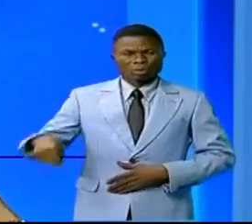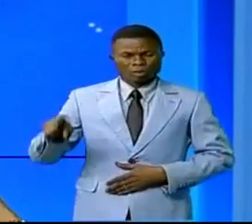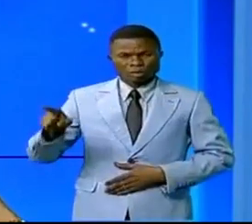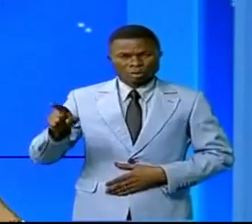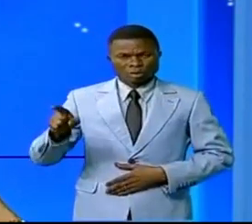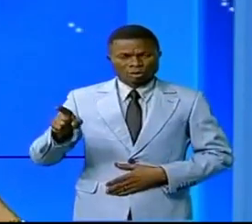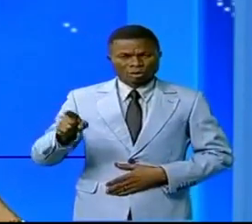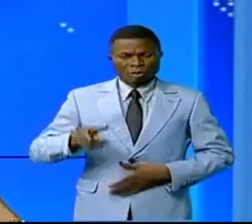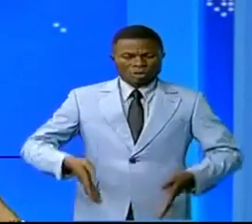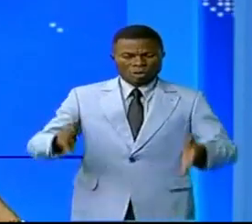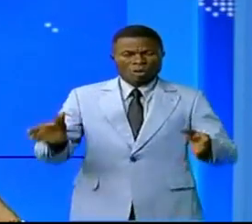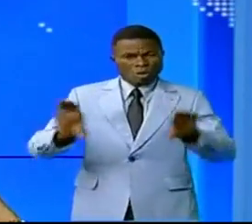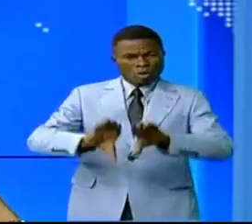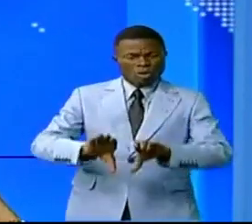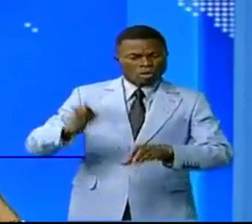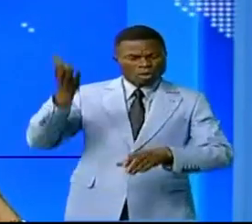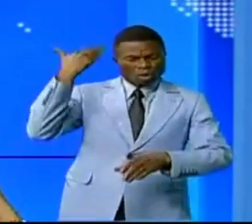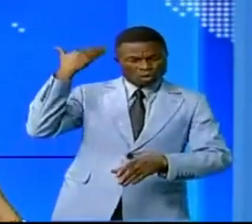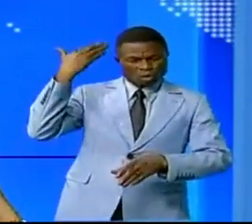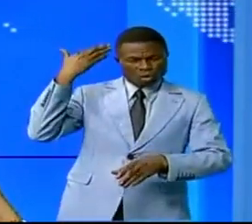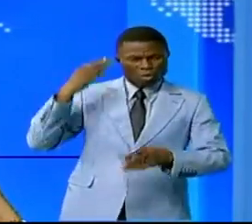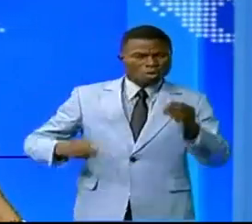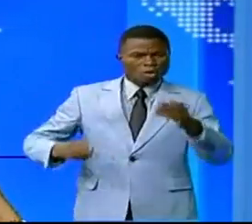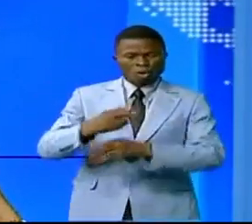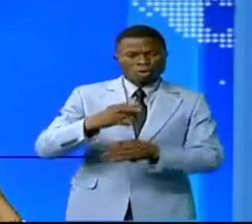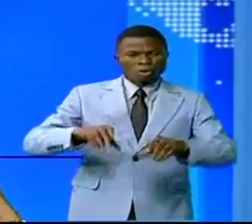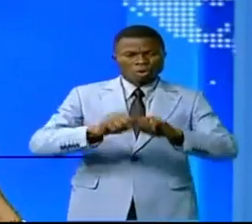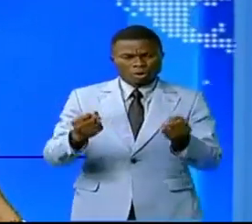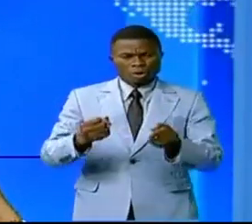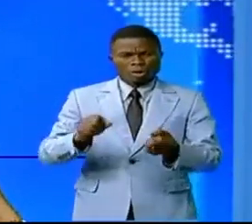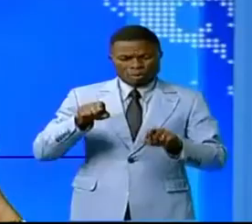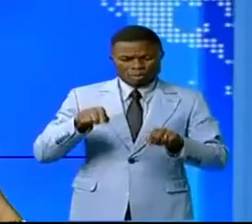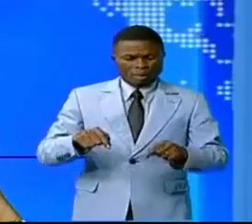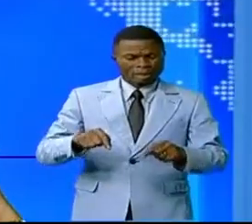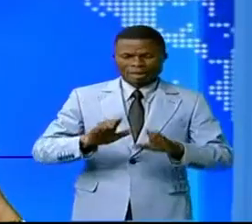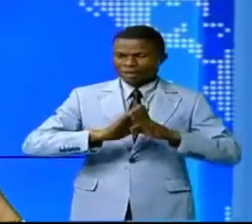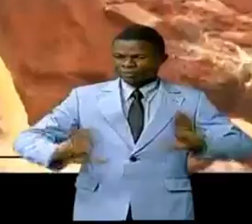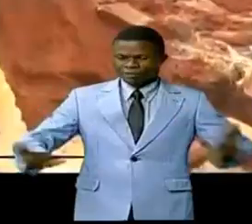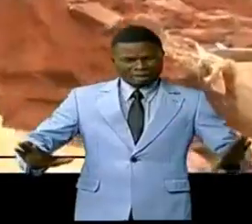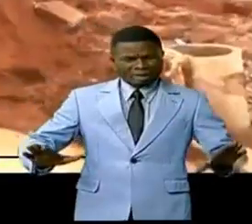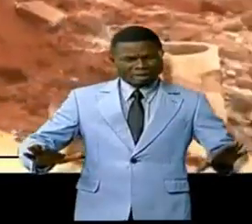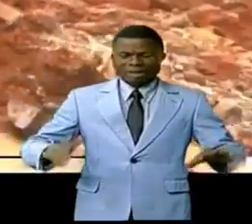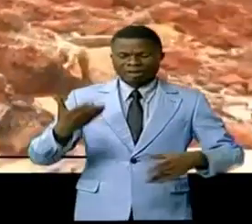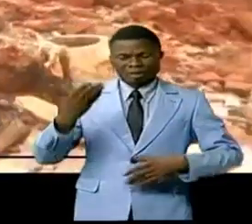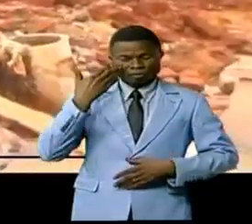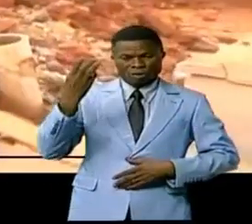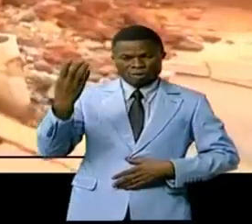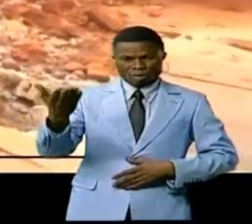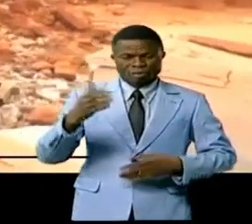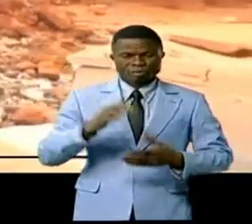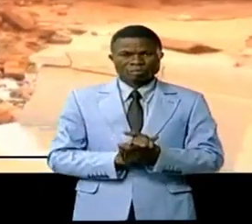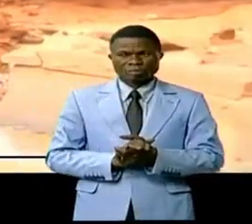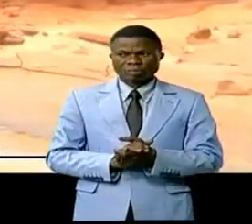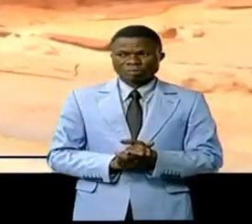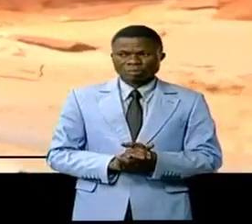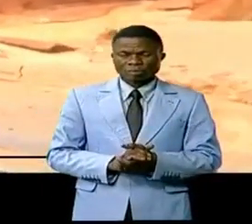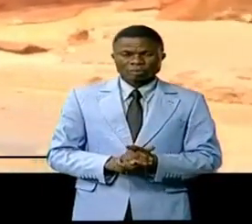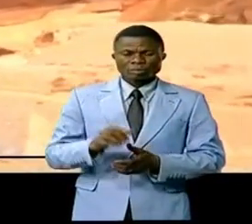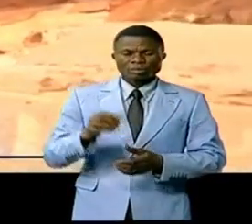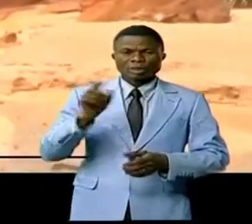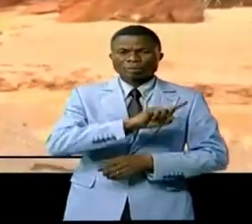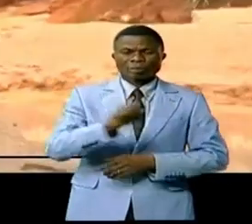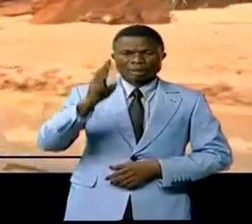Les têtes d'érosion qui avaient jadis coupé cette route appartiennent au passé. Reportage. Les érosions avaient atteint jusqu'à 1200